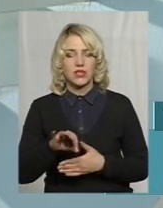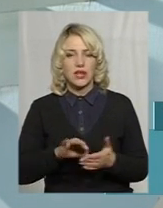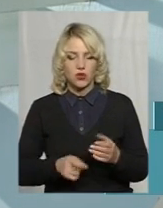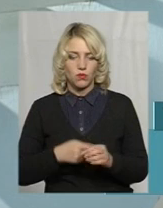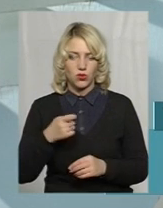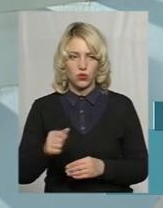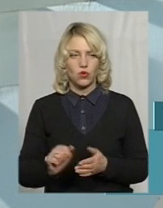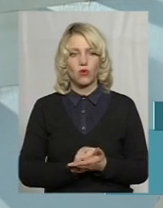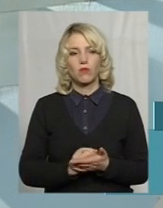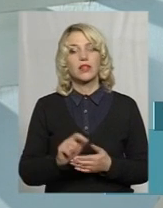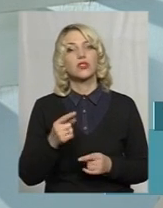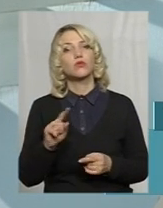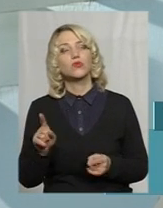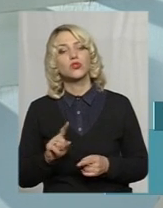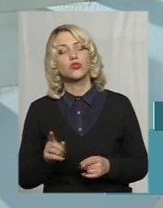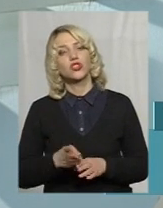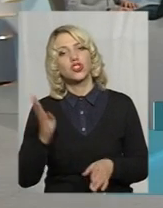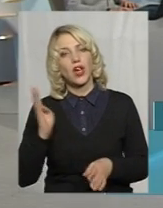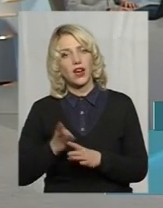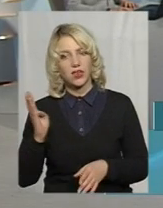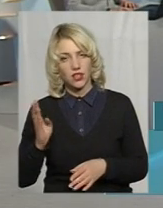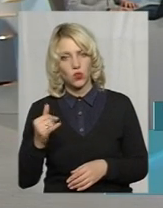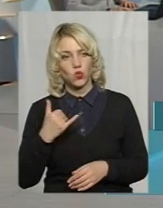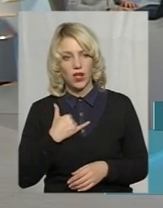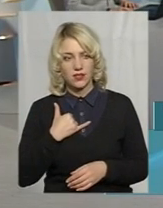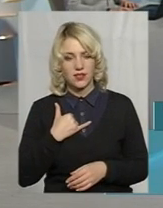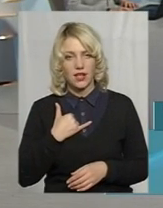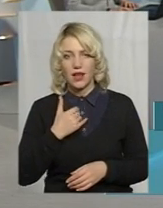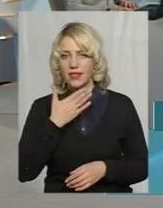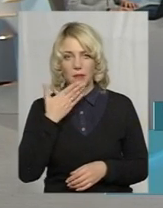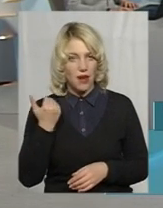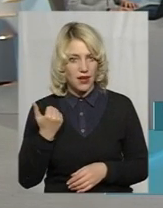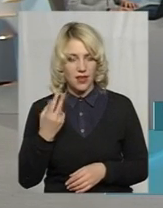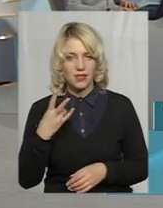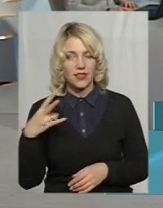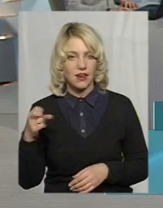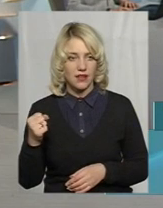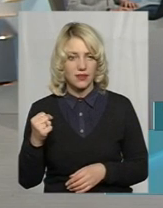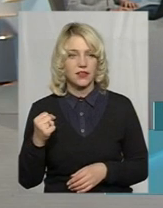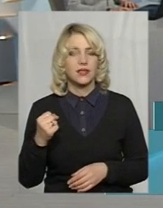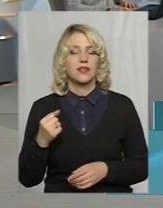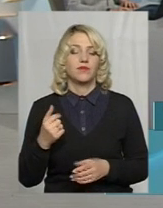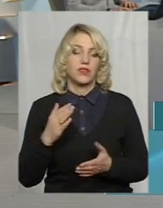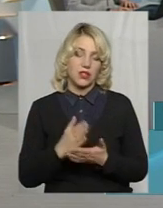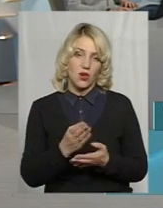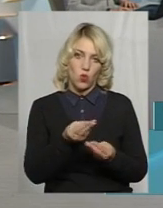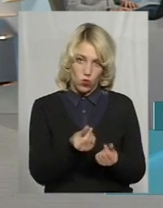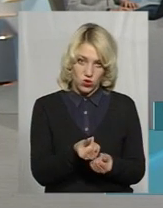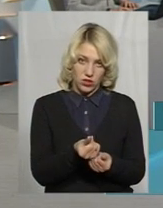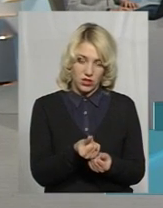документи, тому що черги у нас немає. Тобто є кошти,